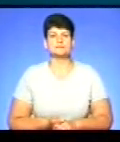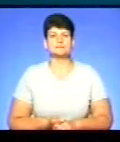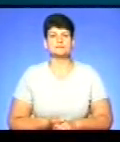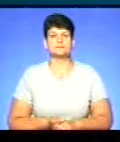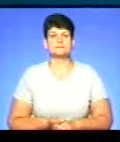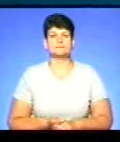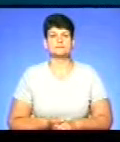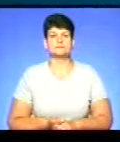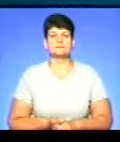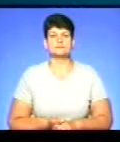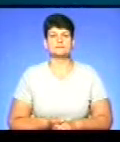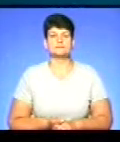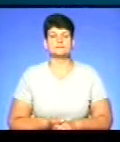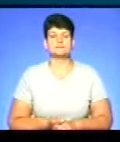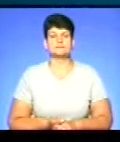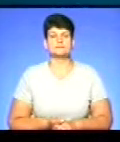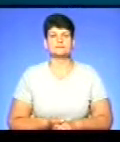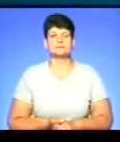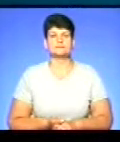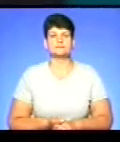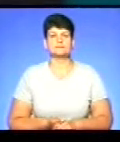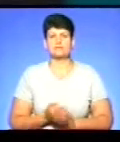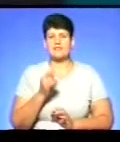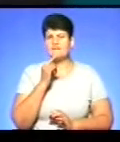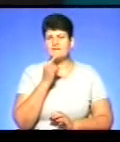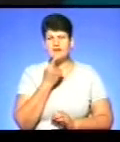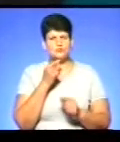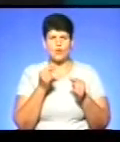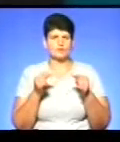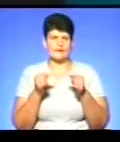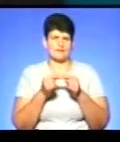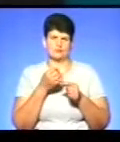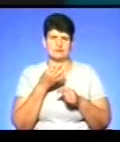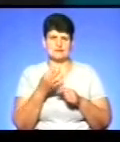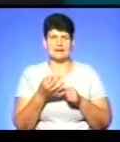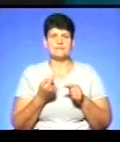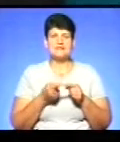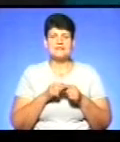Яка ситуація з покриттям? Ну, важко конкретно сказати. Це питання технічне, це питання до